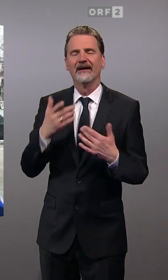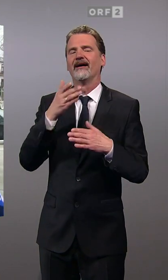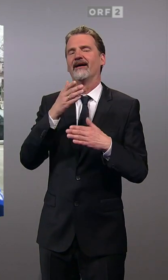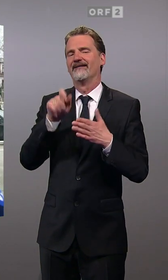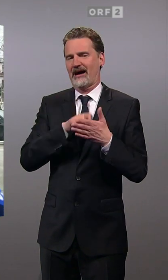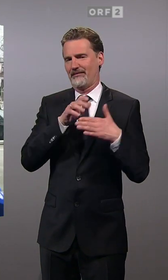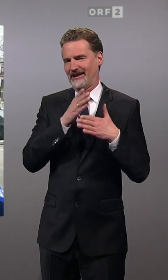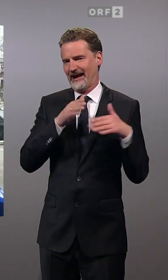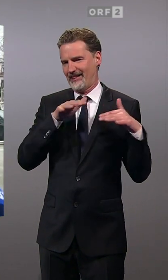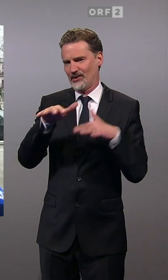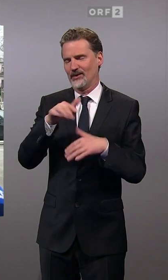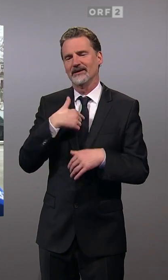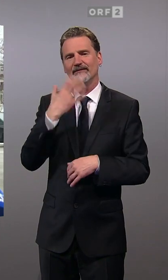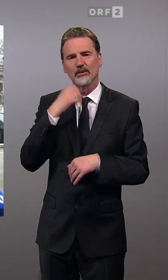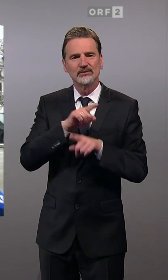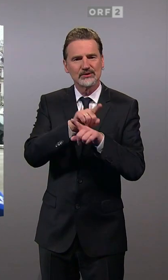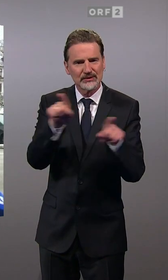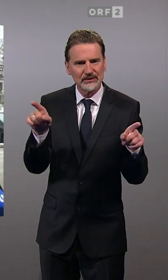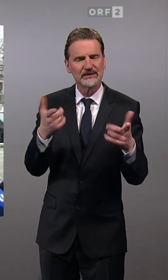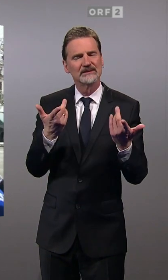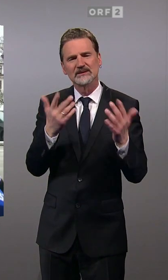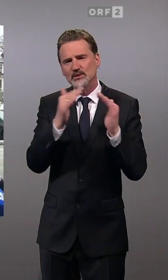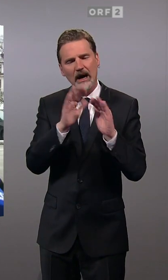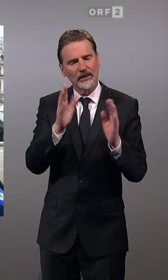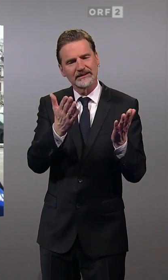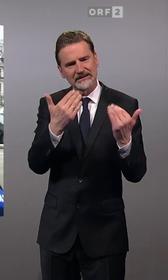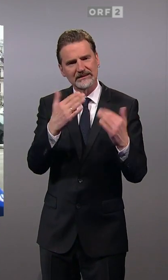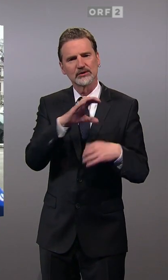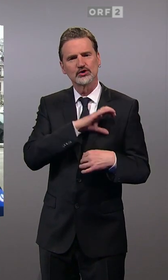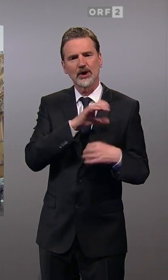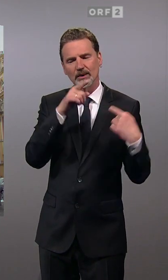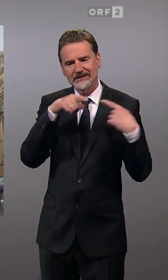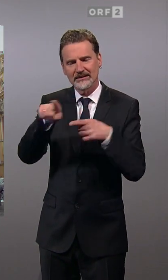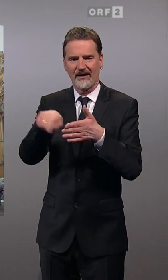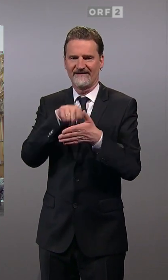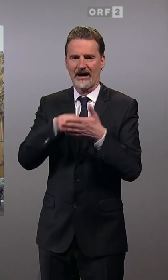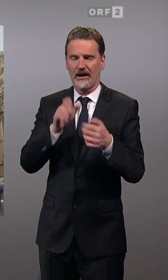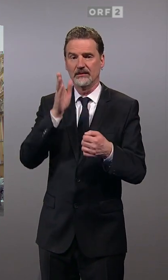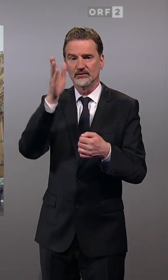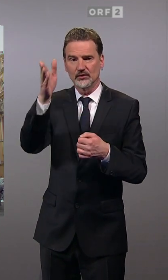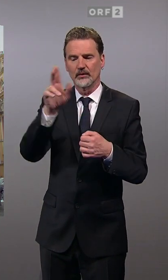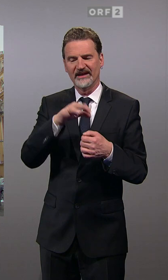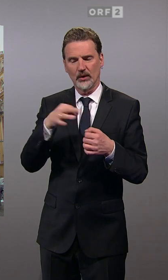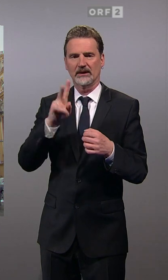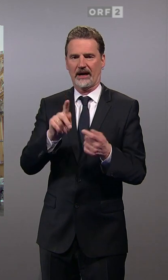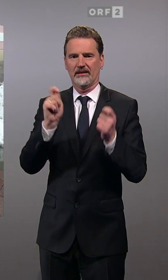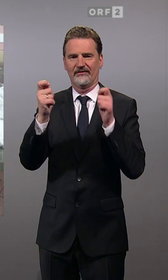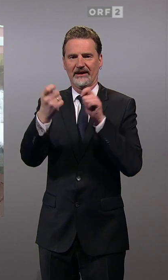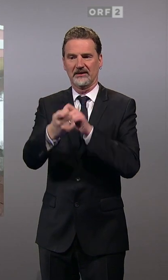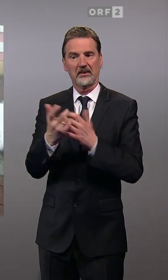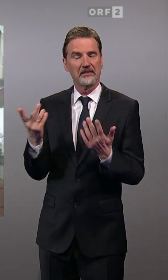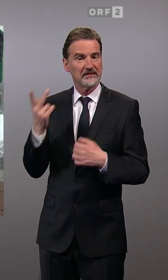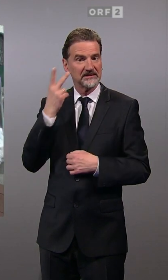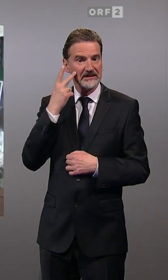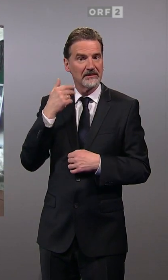Ich möchte, dass die Niederösterreicherinnen und Niederösterreicher wirklich die Chance nehmen. Auch, dass es eine Veränderung in Niederösterreich gibt. Also immer wieder ein zentrales Anliegen